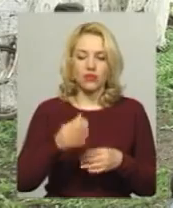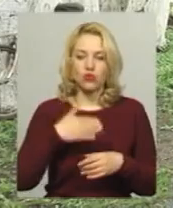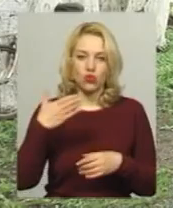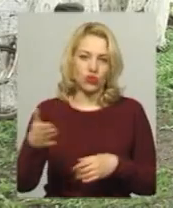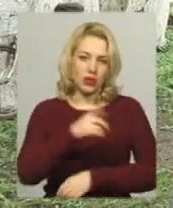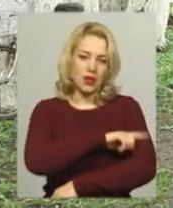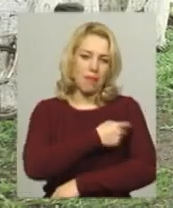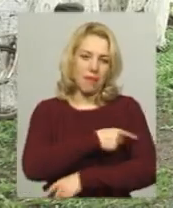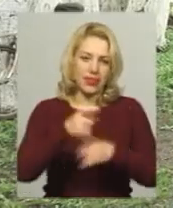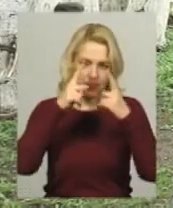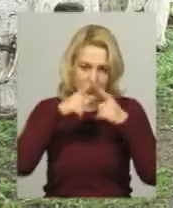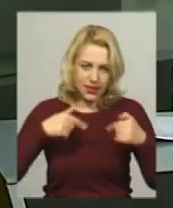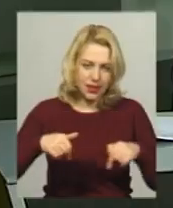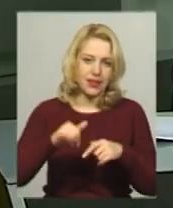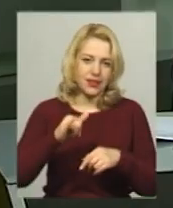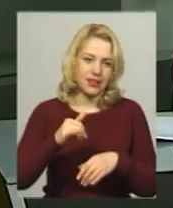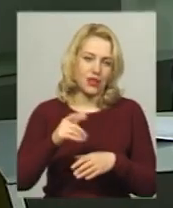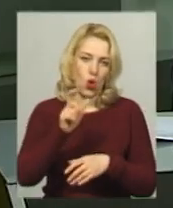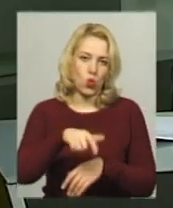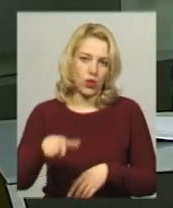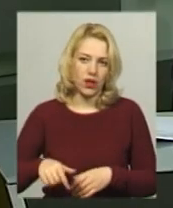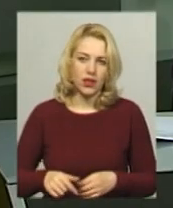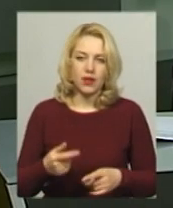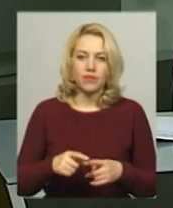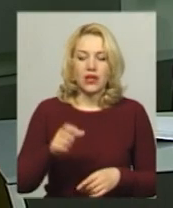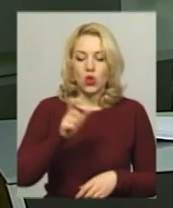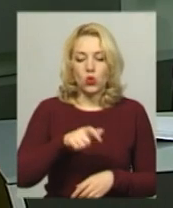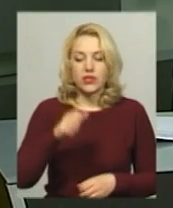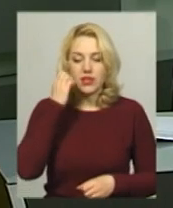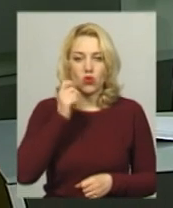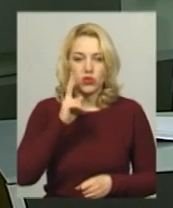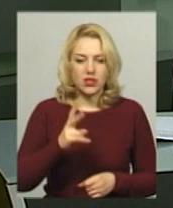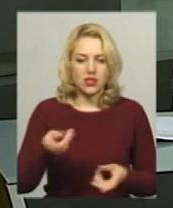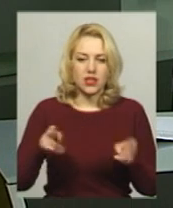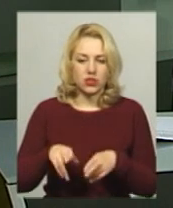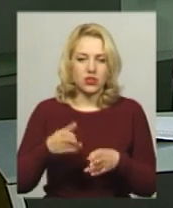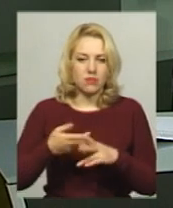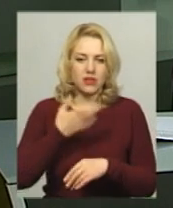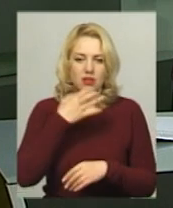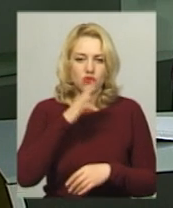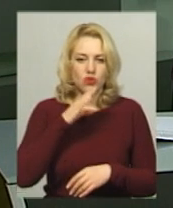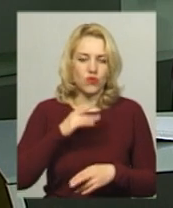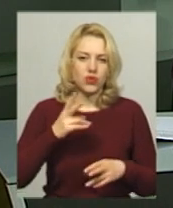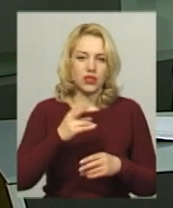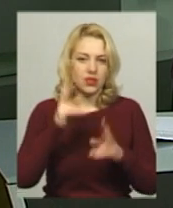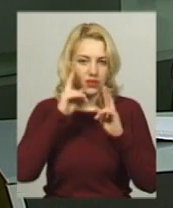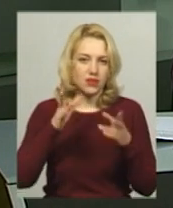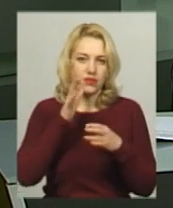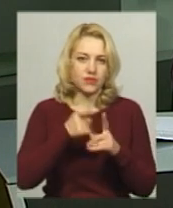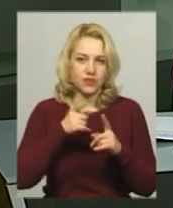на стороні людей теж. Жителі Старокостянтинова залишились без гарячої води на невизначений термін.